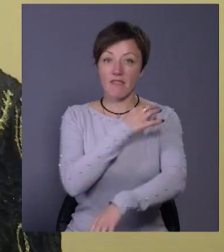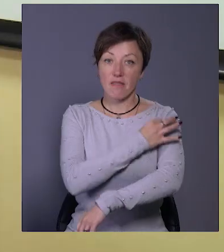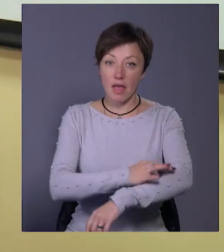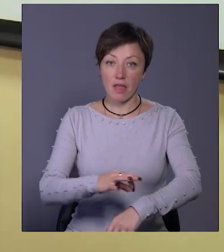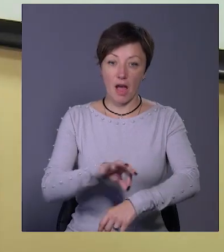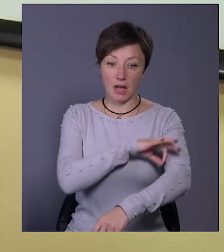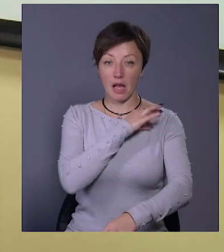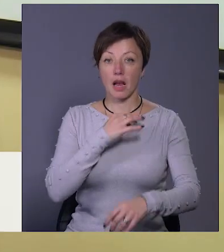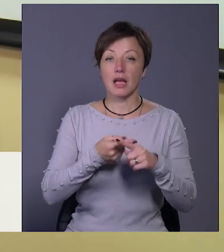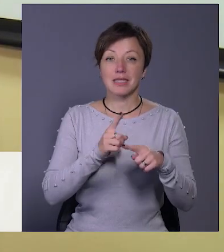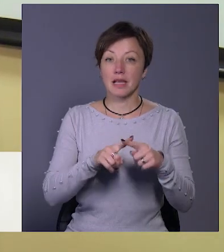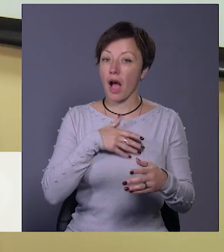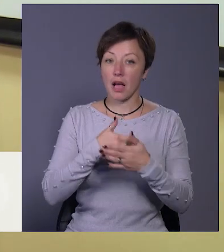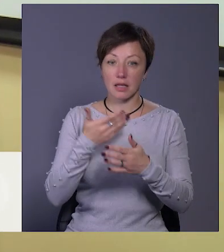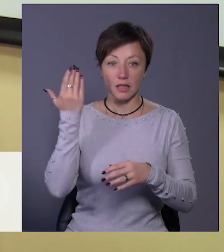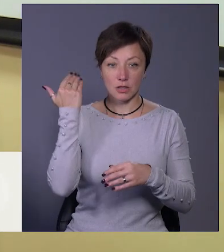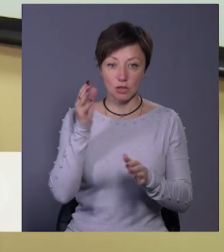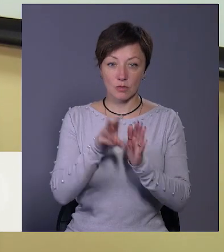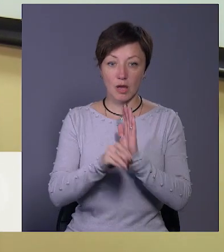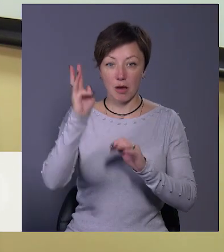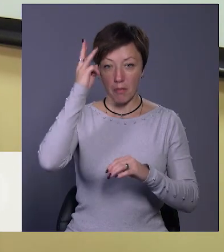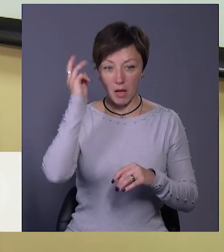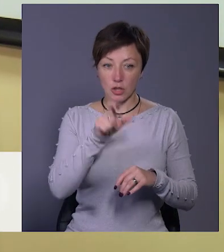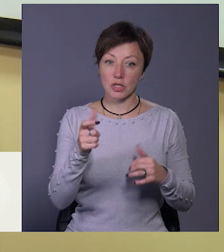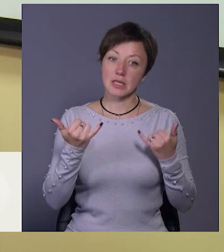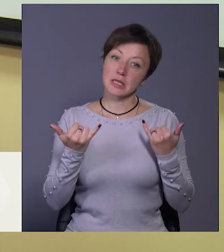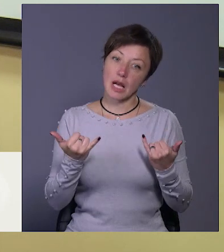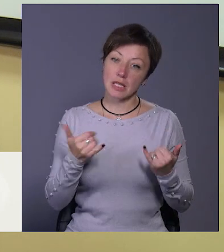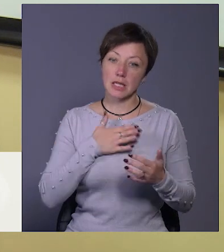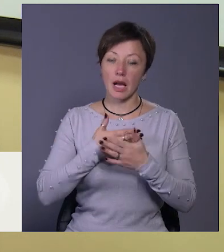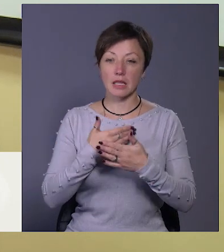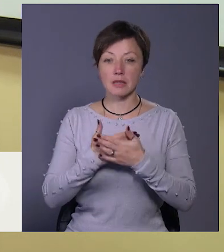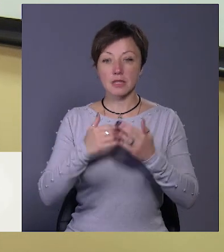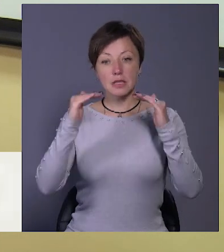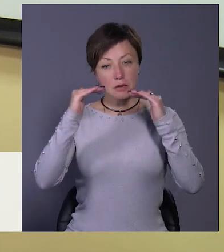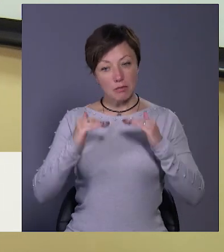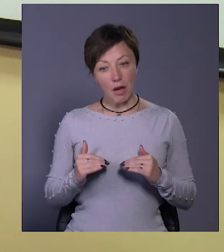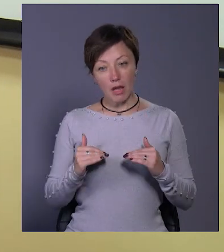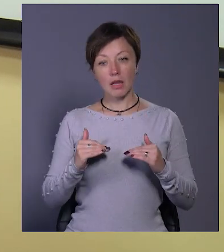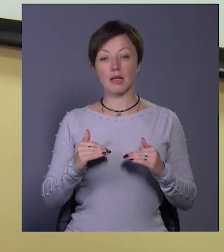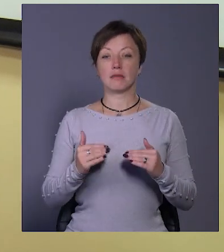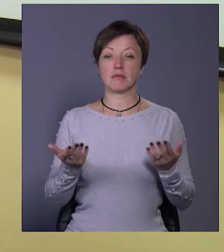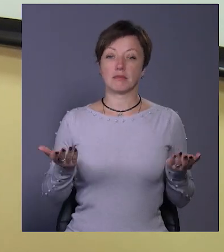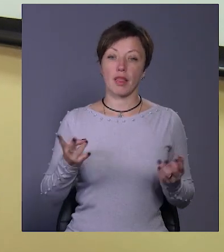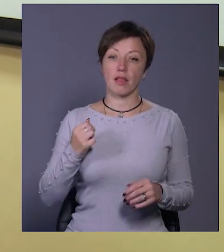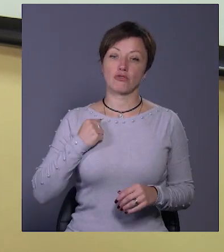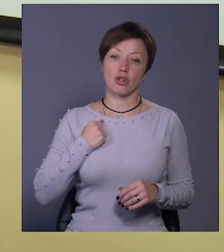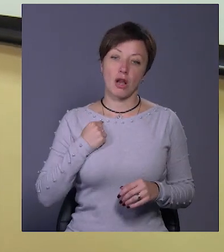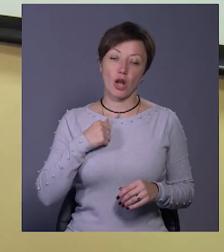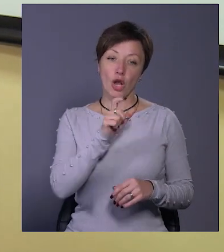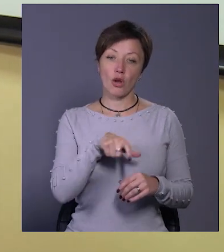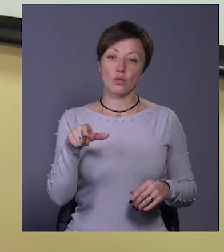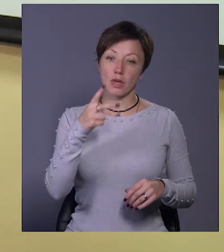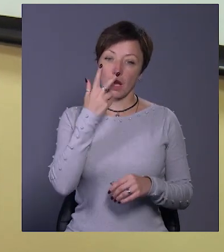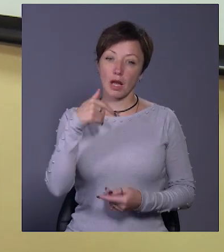артерії. Раніше активно долучалися хмельничани, зараз ця активність спала, тому що, на жаль, якось люди